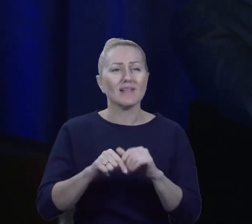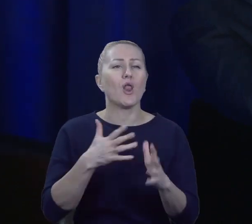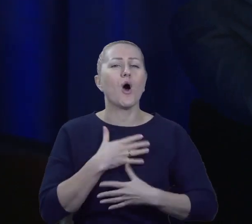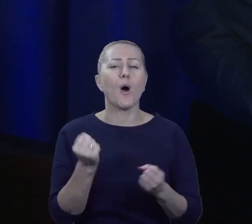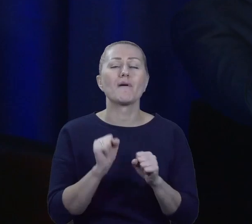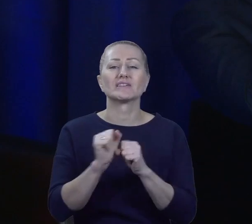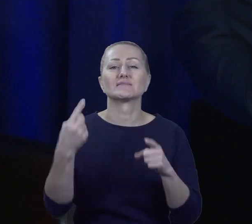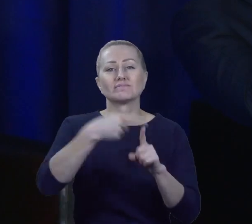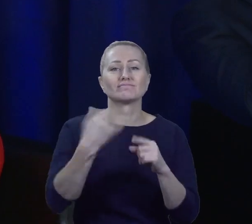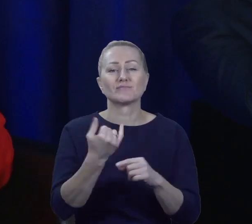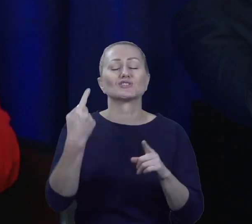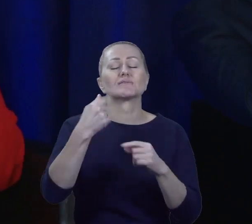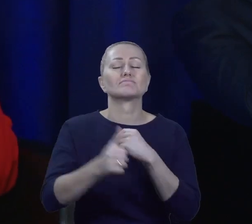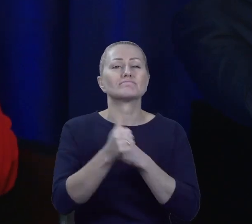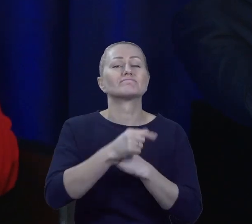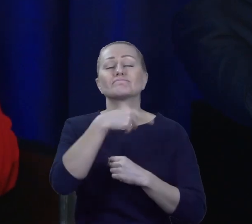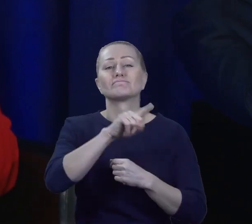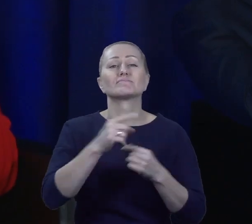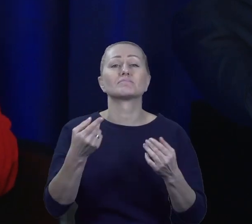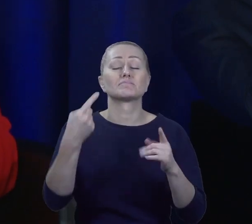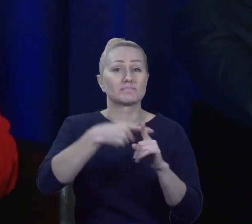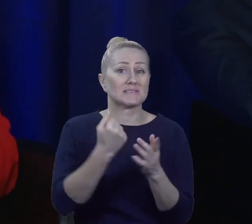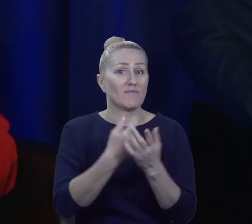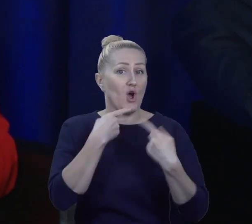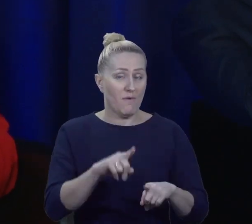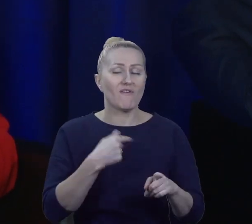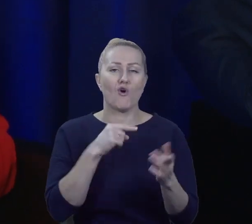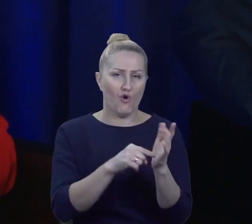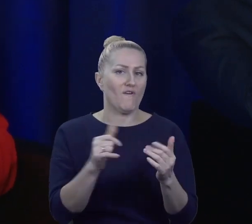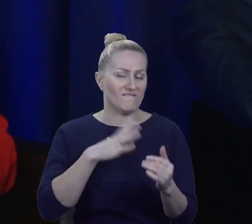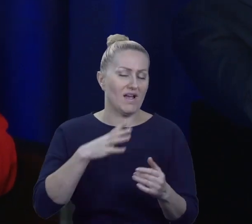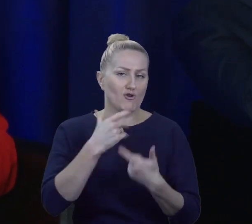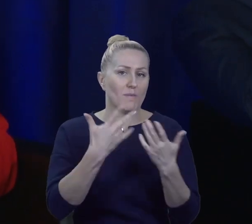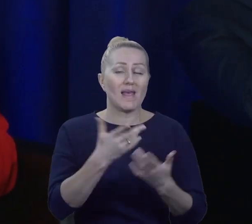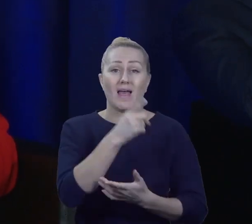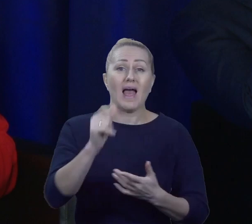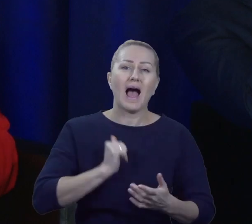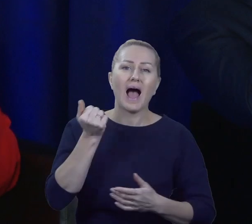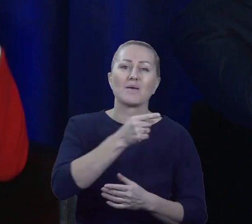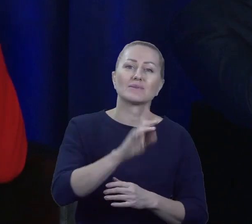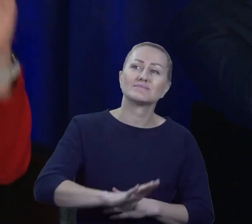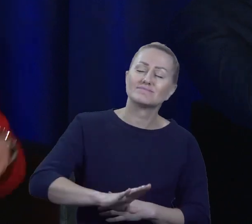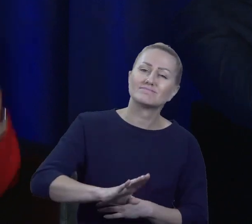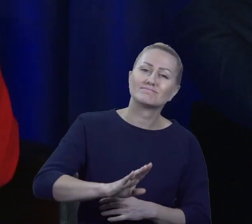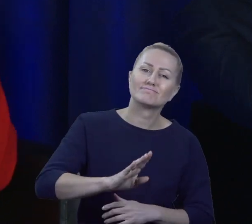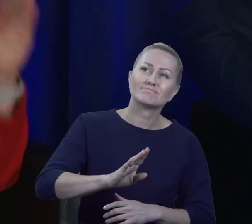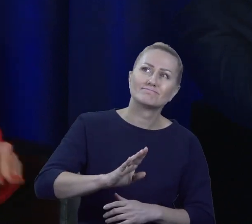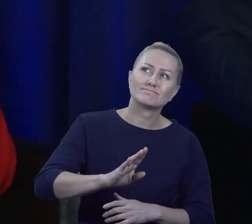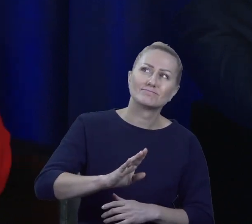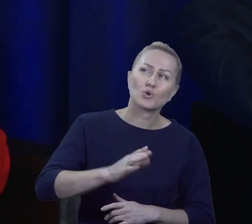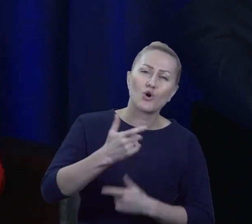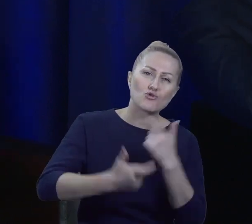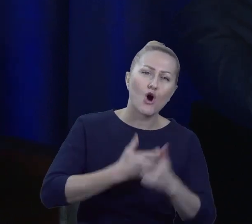wprowadzenia odpowiedzialności, za którą osobiście optuję, bo faktycznie tak jest, że podnoszona ręka często jest ręką nawet